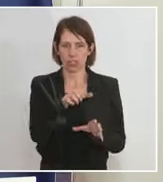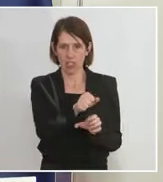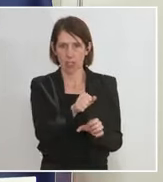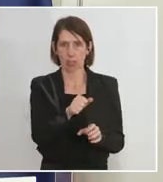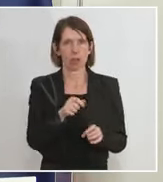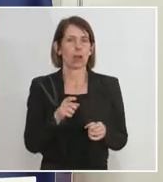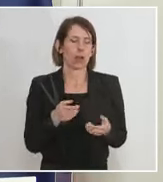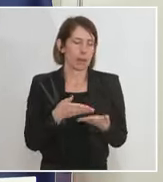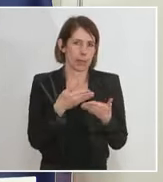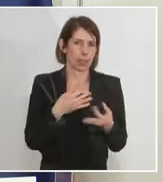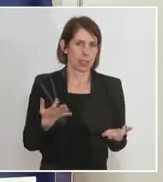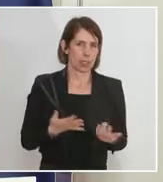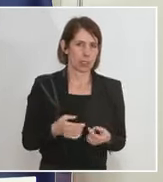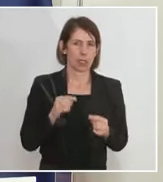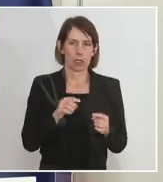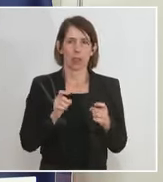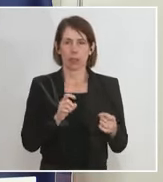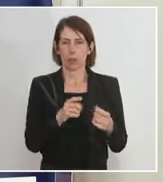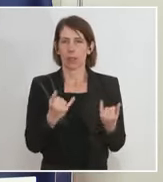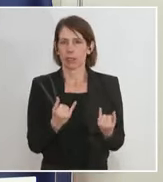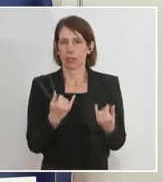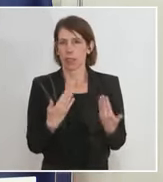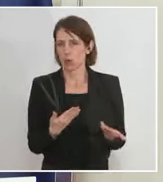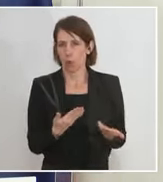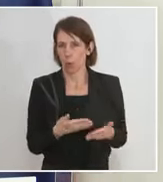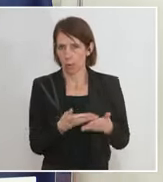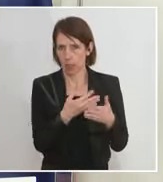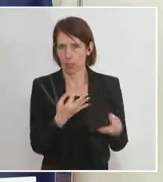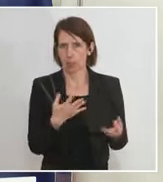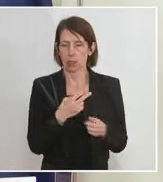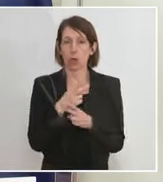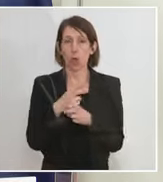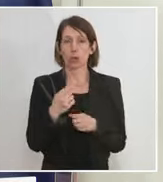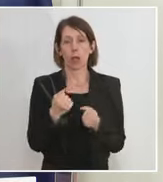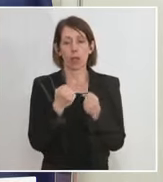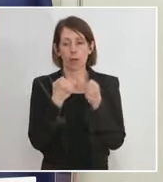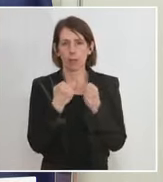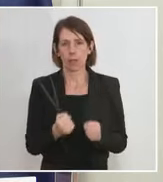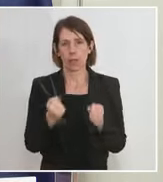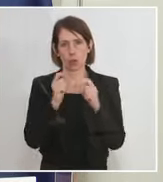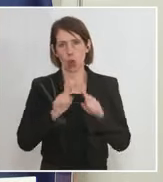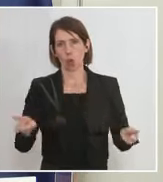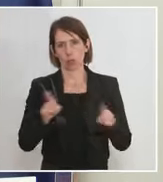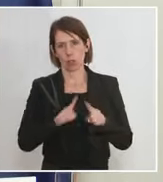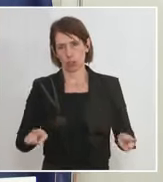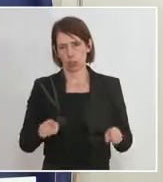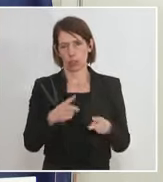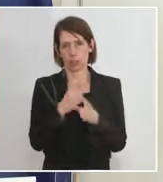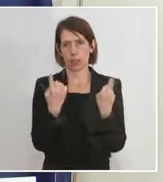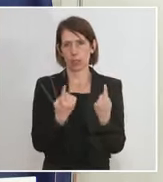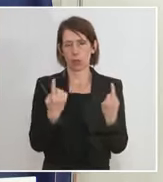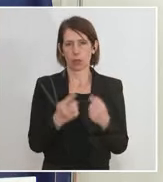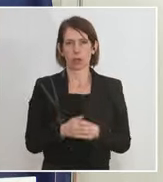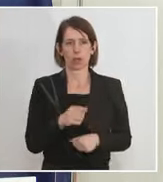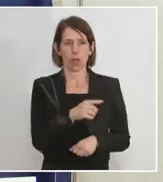diese Debatte nicht viel weiter. Die Situation in Österreich, wir haben das schon ausgeführt, ist höchst unterschiedlich. Das heißt, wenn Sie jetzt sagen, in einem